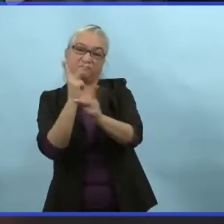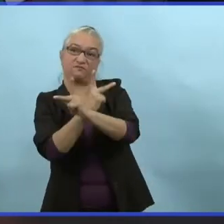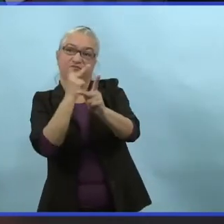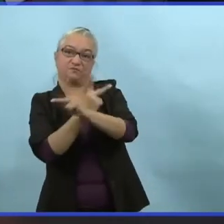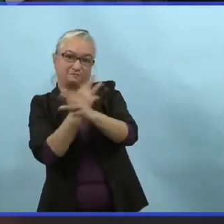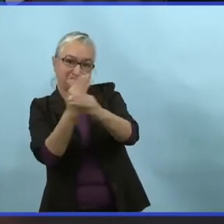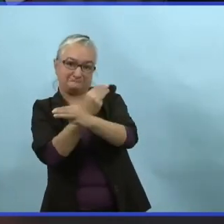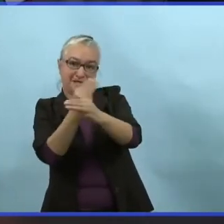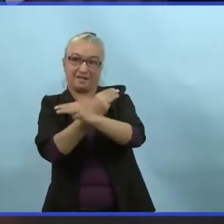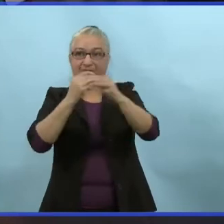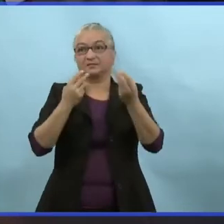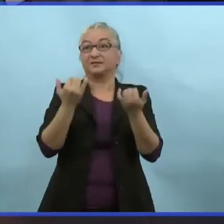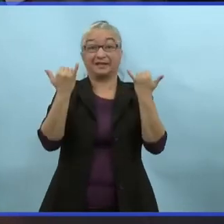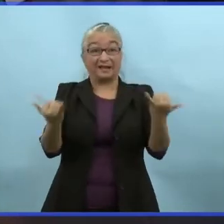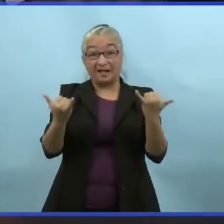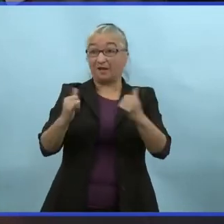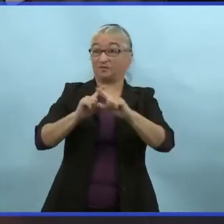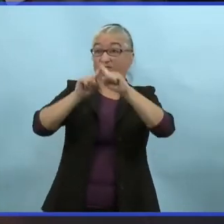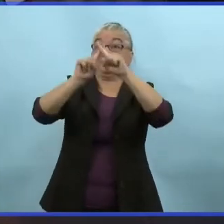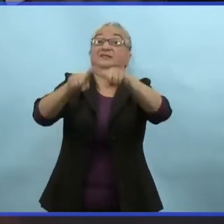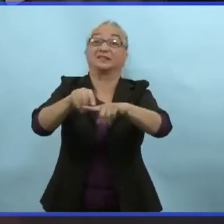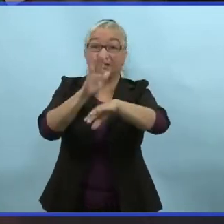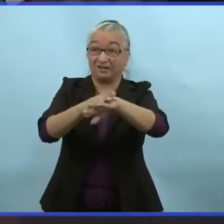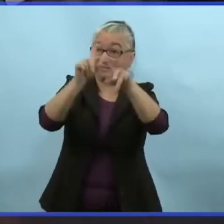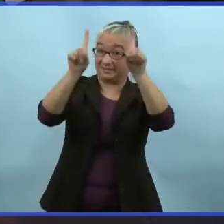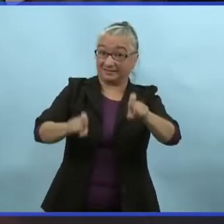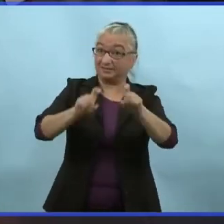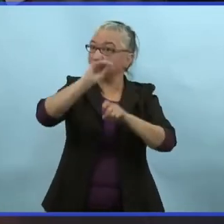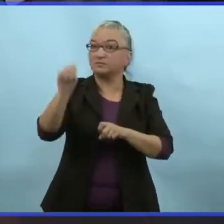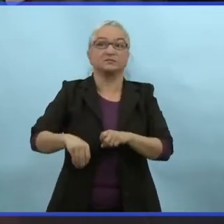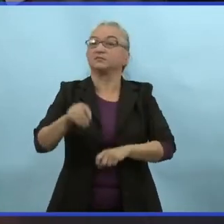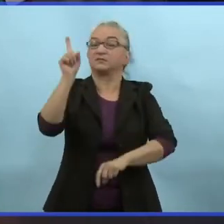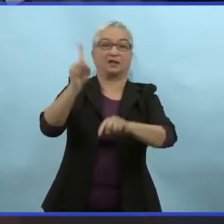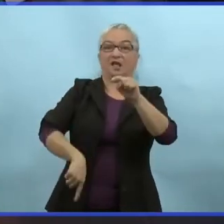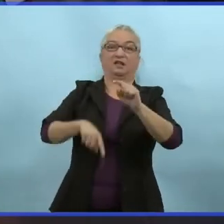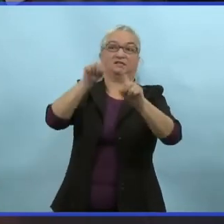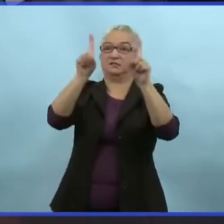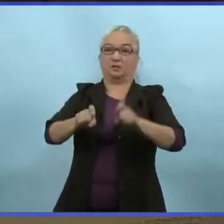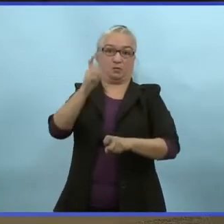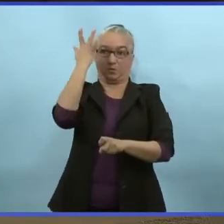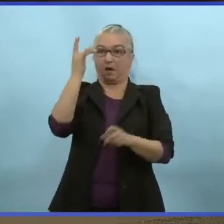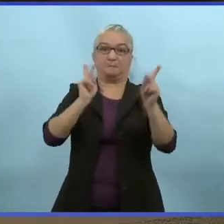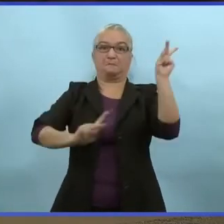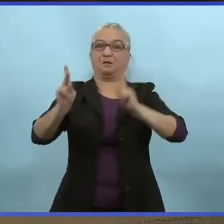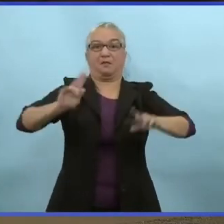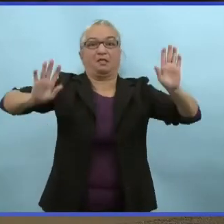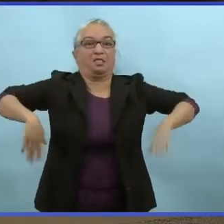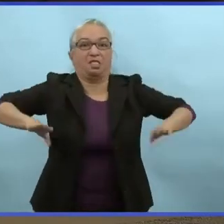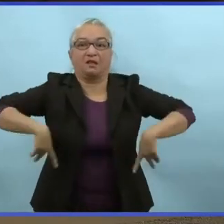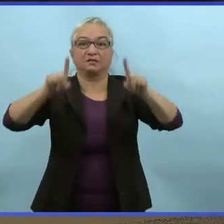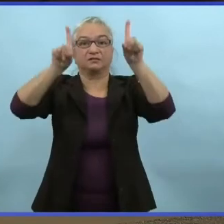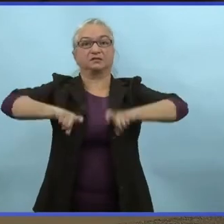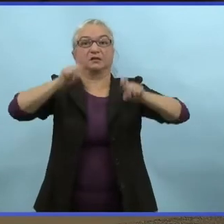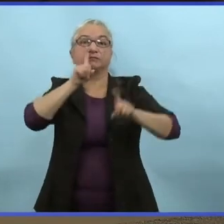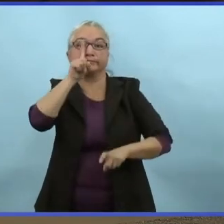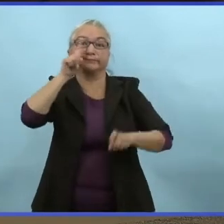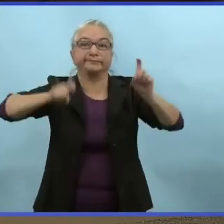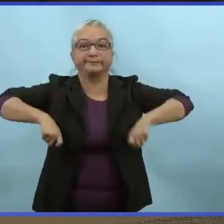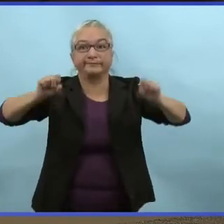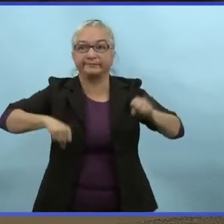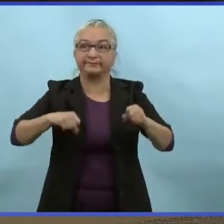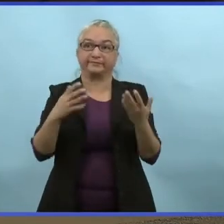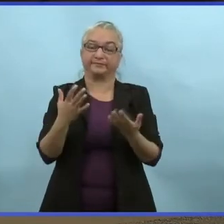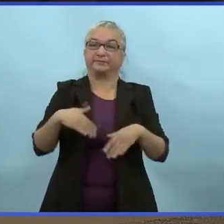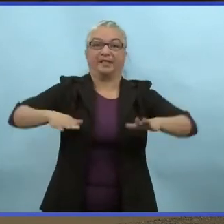de 2,5 en soins intensifs. Notre capacité est limitée parce que les gens sont